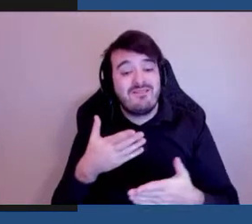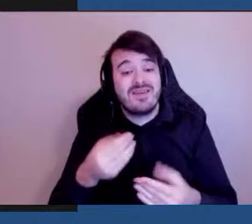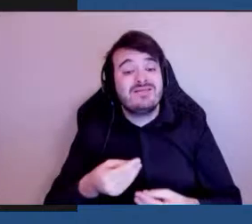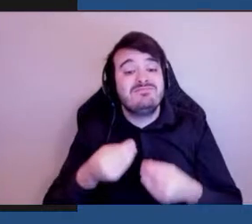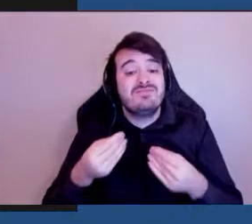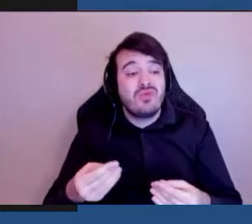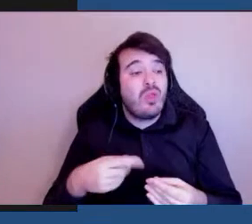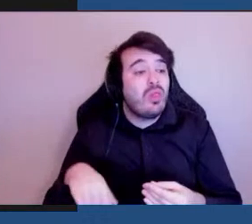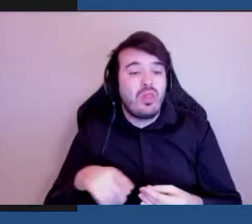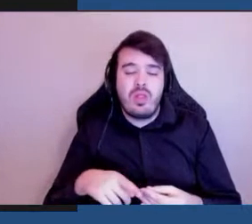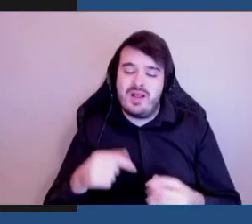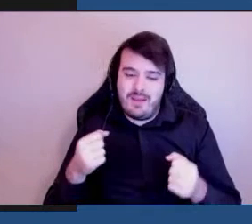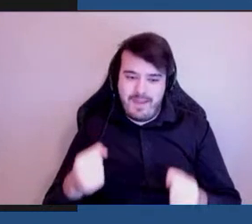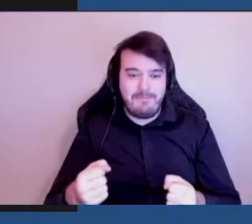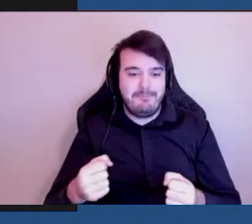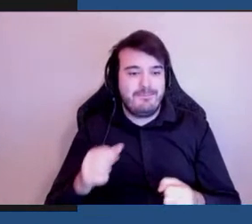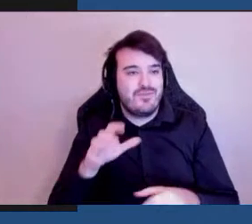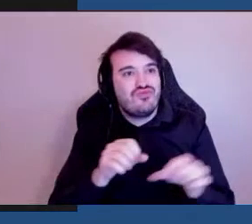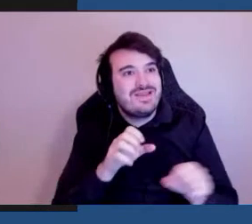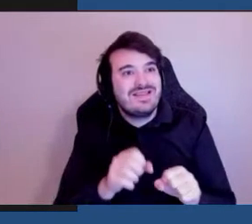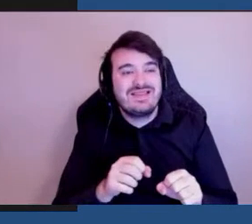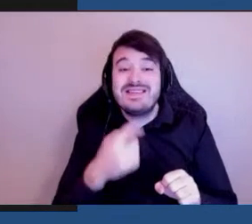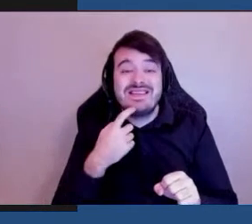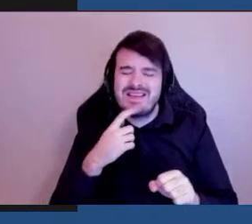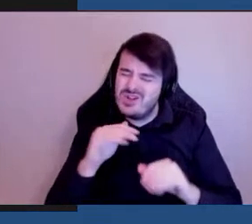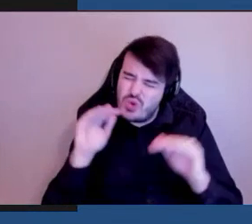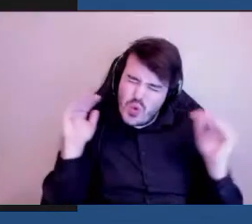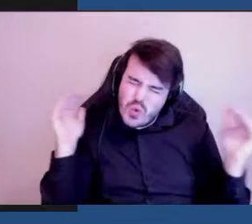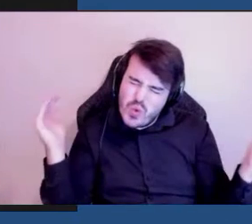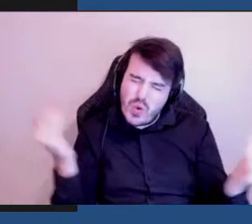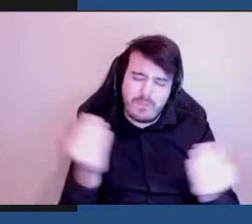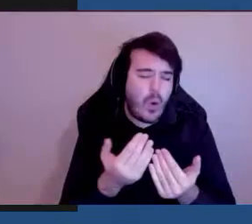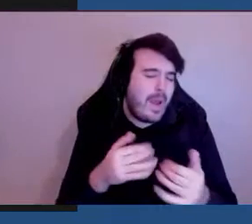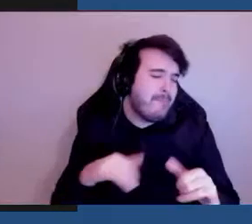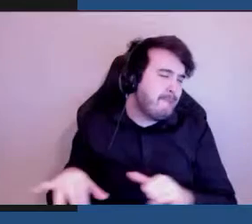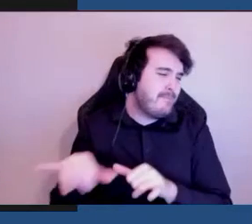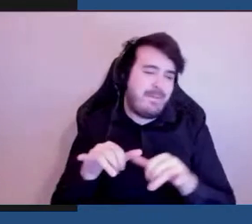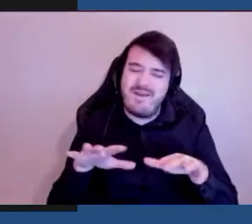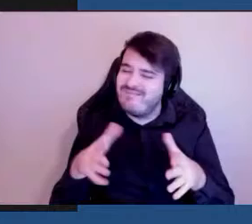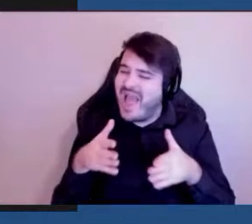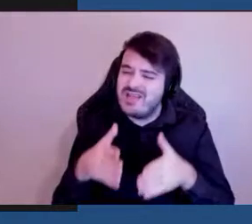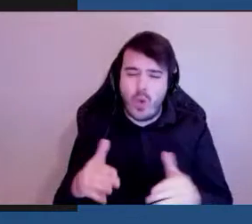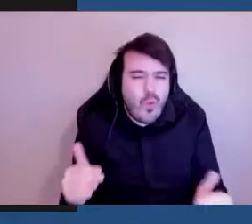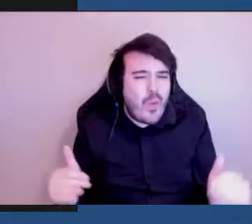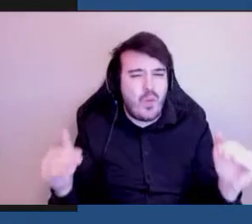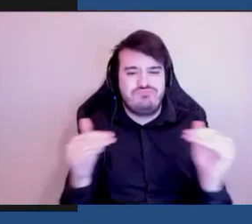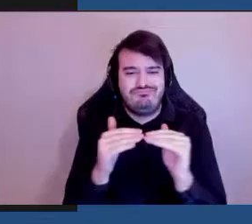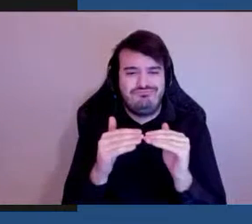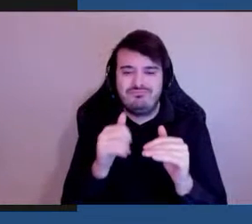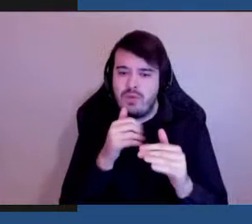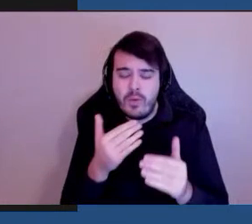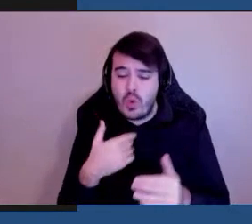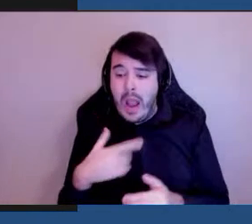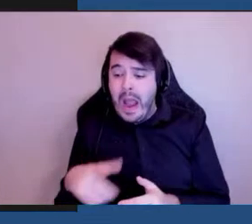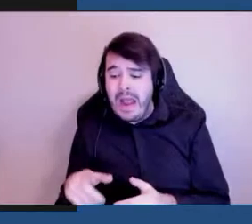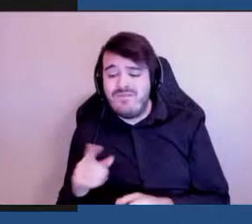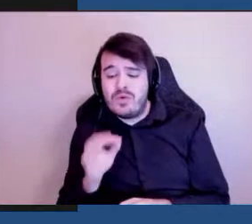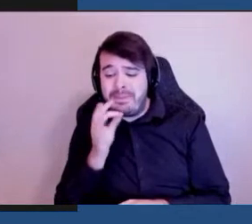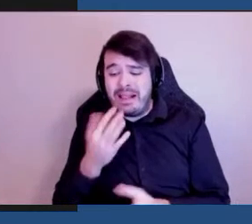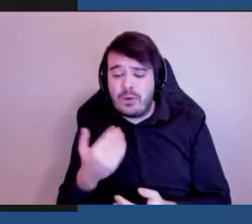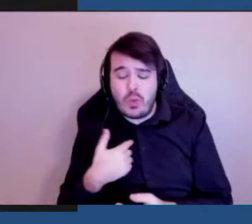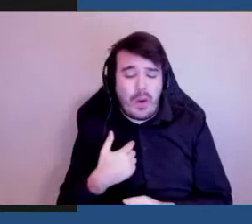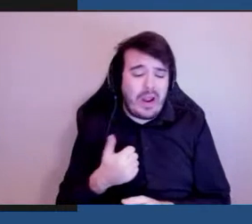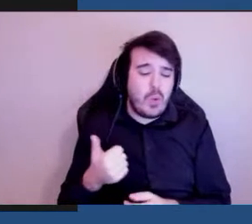soient utilisables par tout le monde de la même façon. Ils n'auront pas besoin de choses spéciales ou de